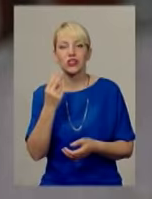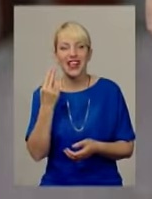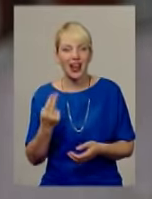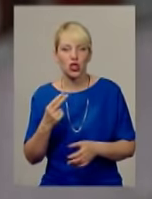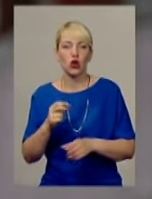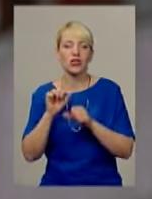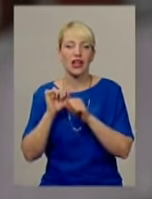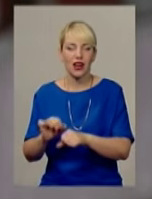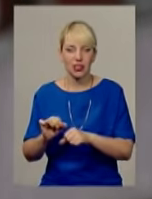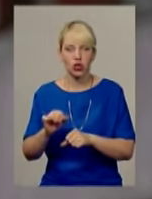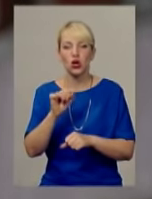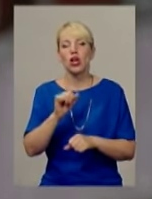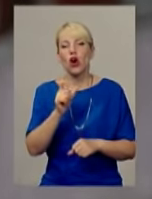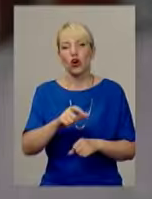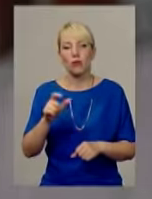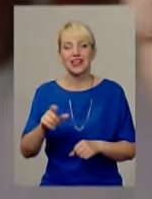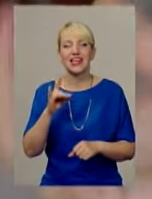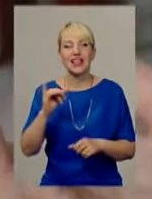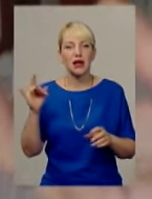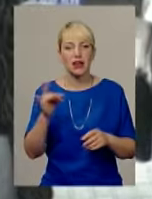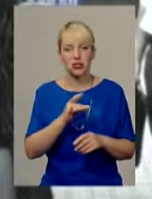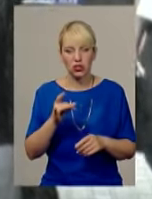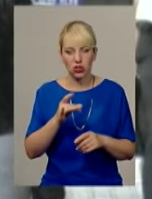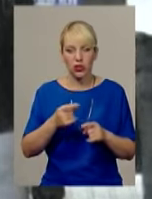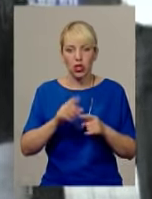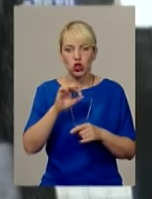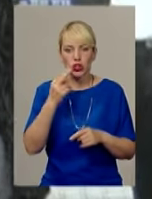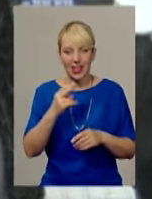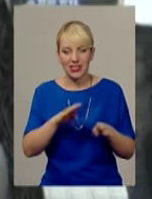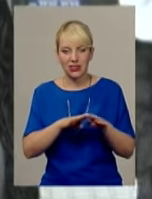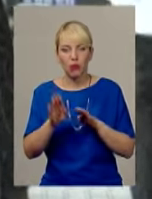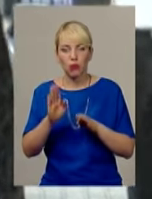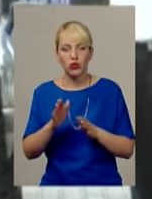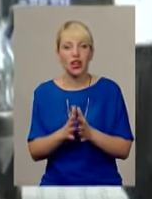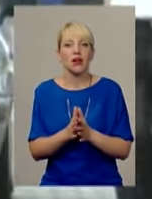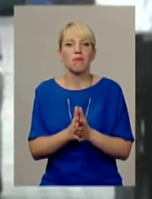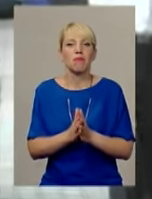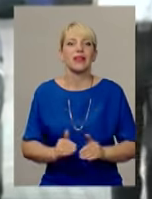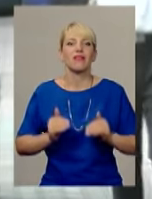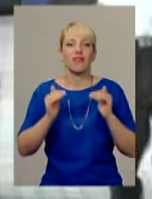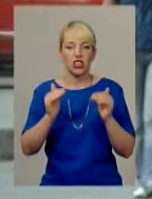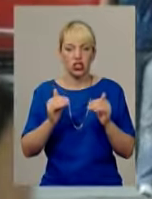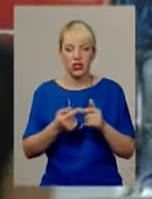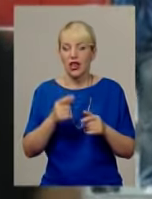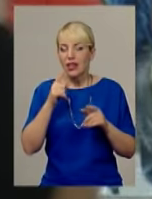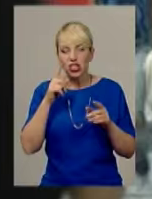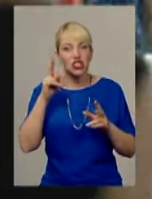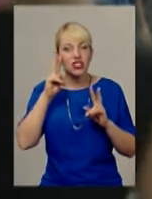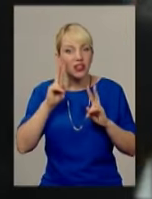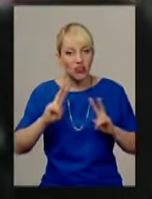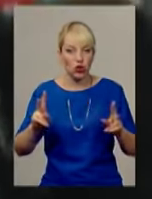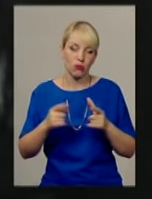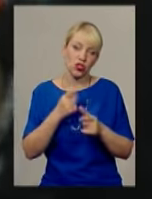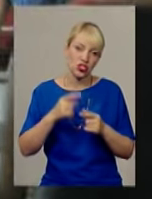А отже, розміри мінімальних соціальних стандартів будуть підвищені. Втім, поки невідомо, наскільки зросте прожитковий мінімум і чи вистачатиме нині